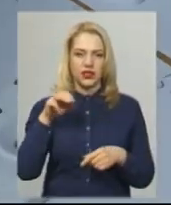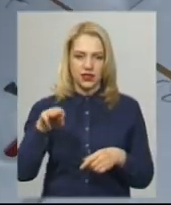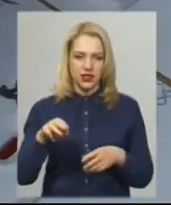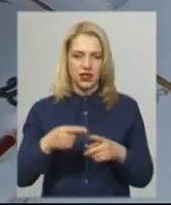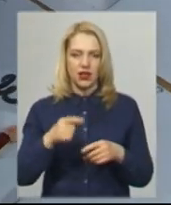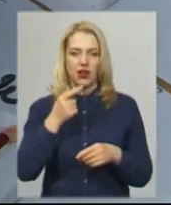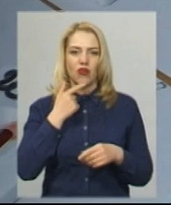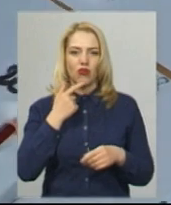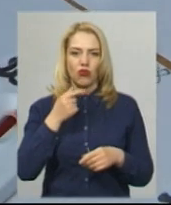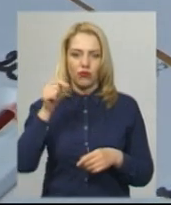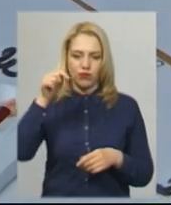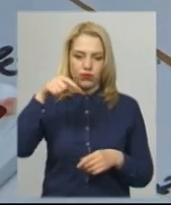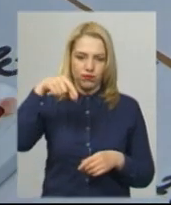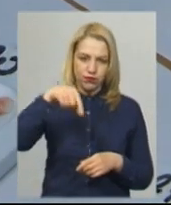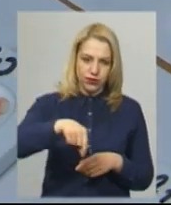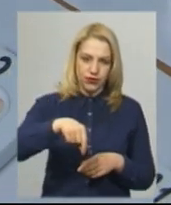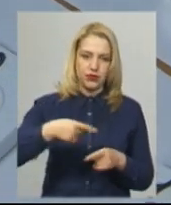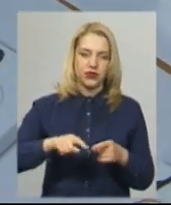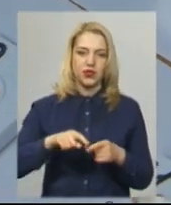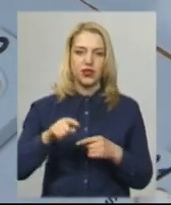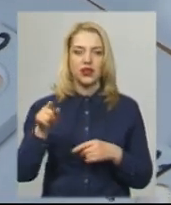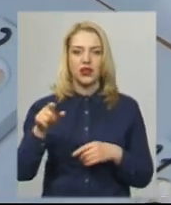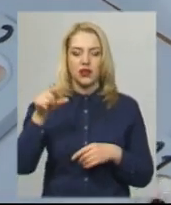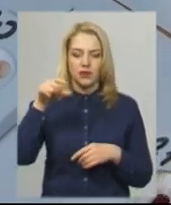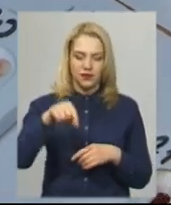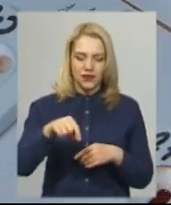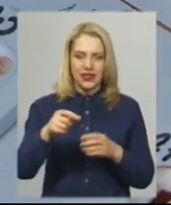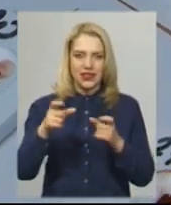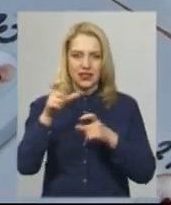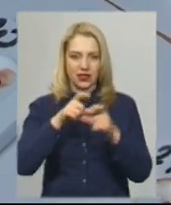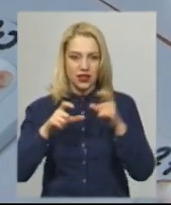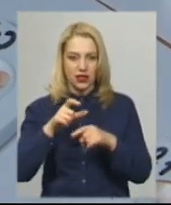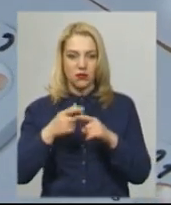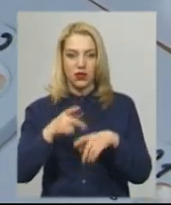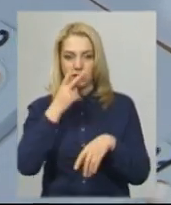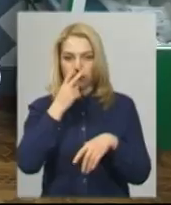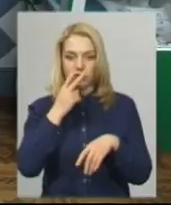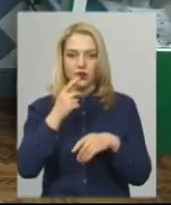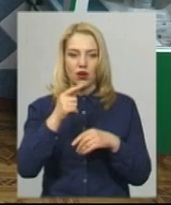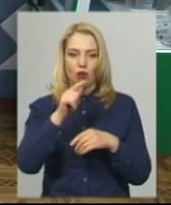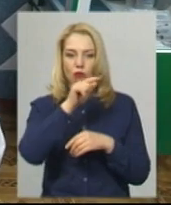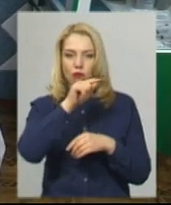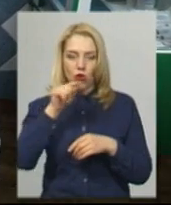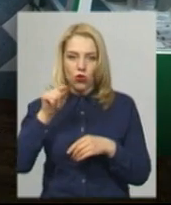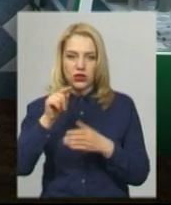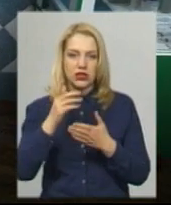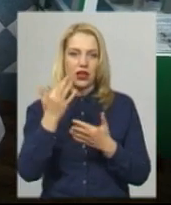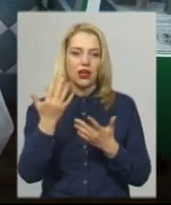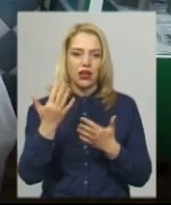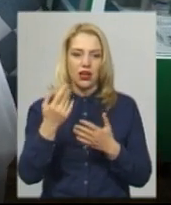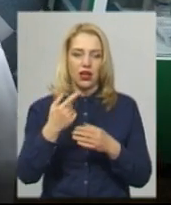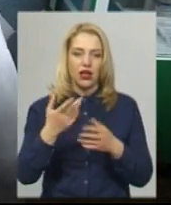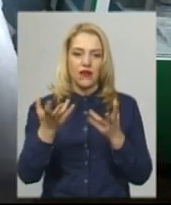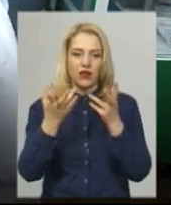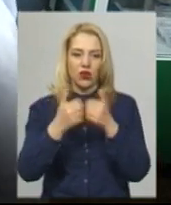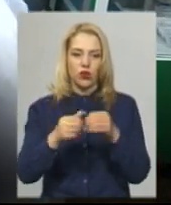крапелька крові і капелька буферу. Ми засікаємо, коли з'являється контрольна полосочка, і від неї відраховуємо